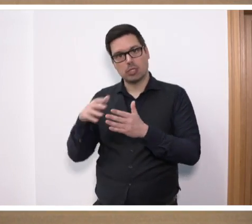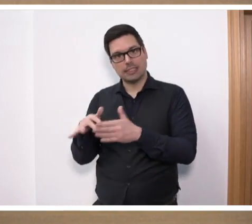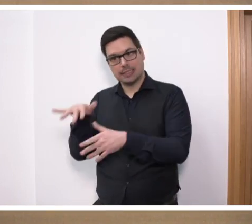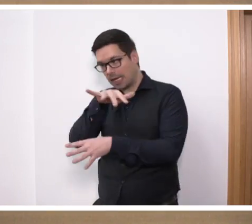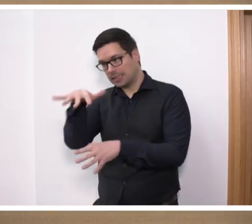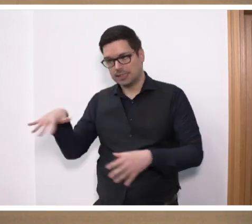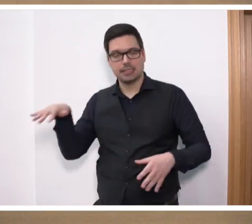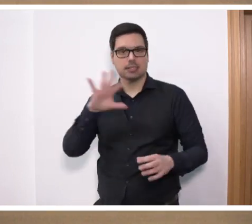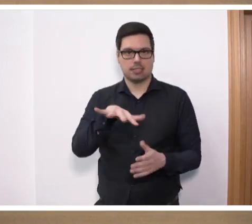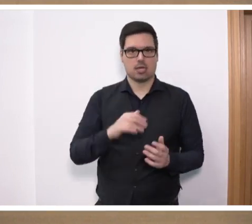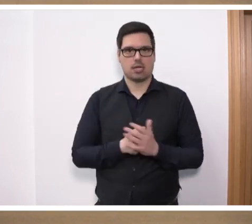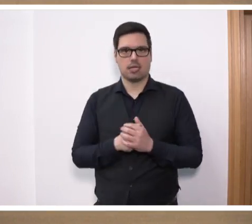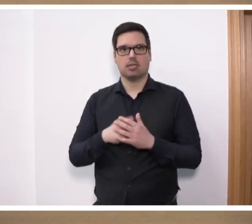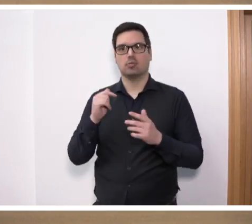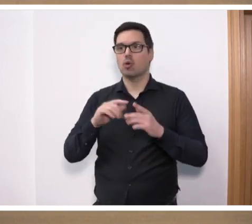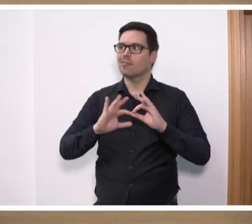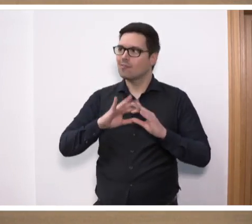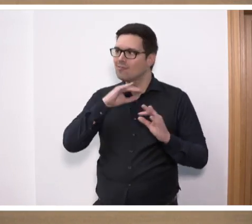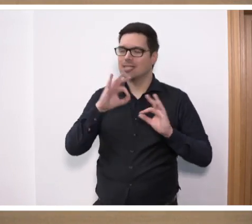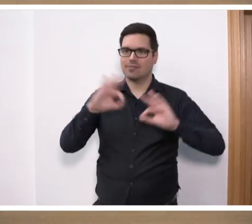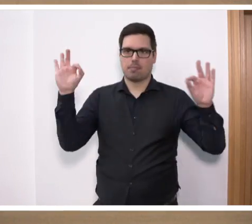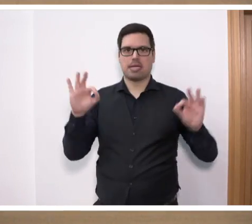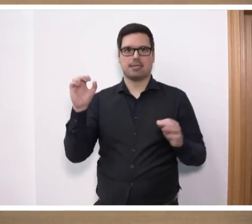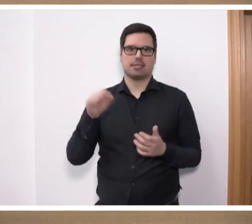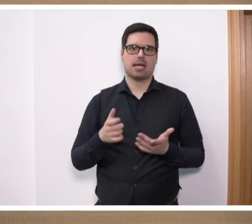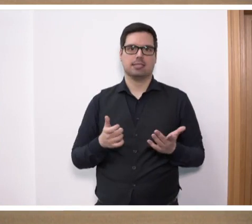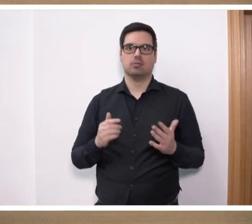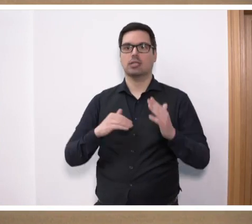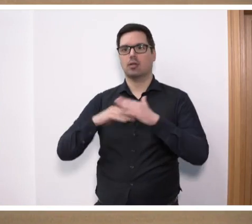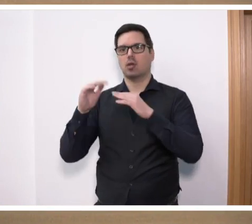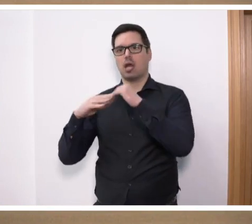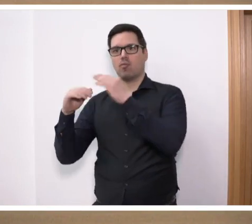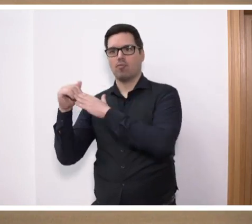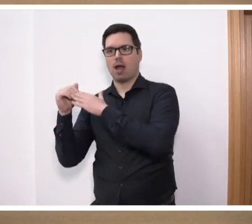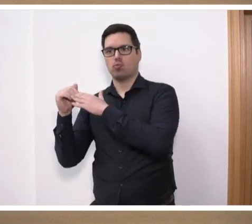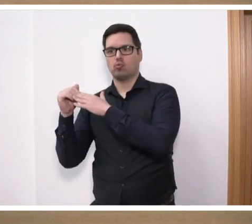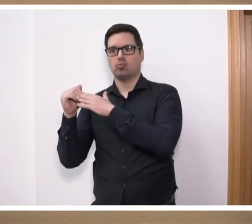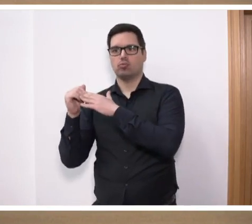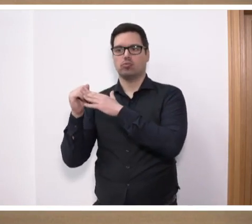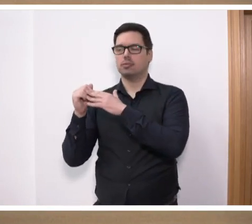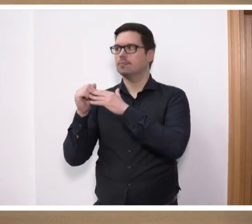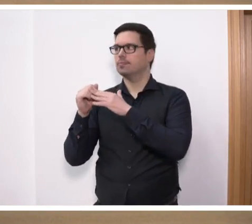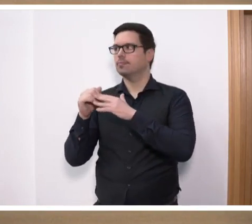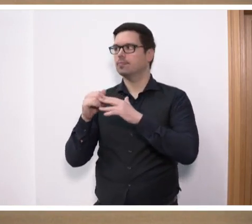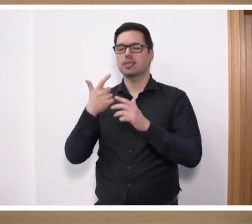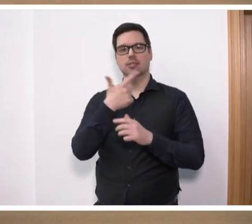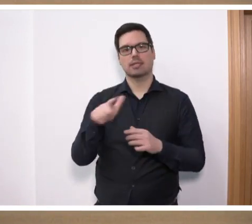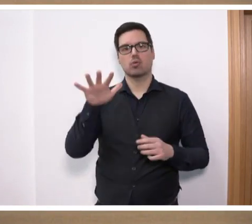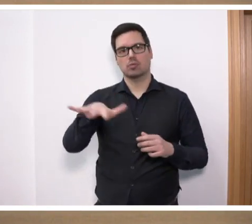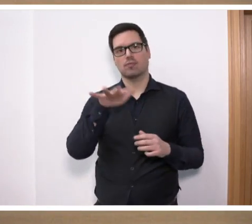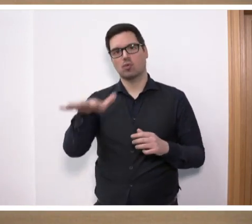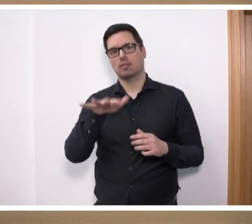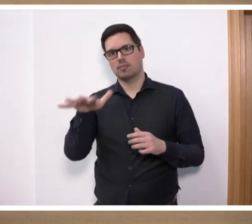Potenzial nach oben, da gibt es noch viel zu verbessern. Und der Aufbau einer ständigen Reserve ist ja bekannt, seit 2015